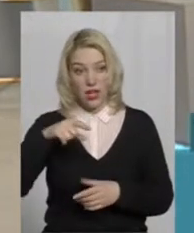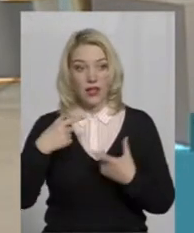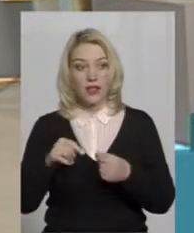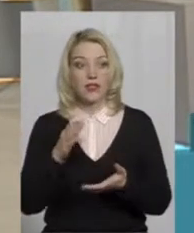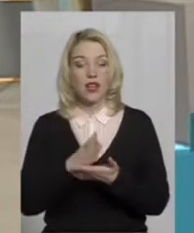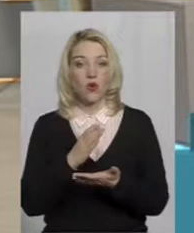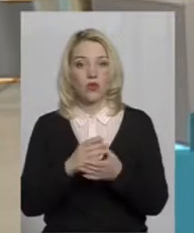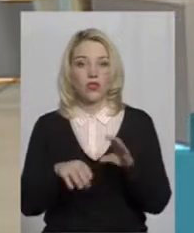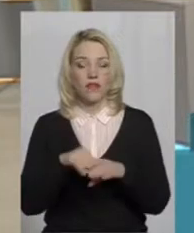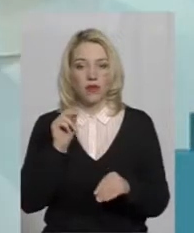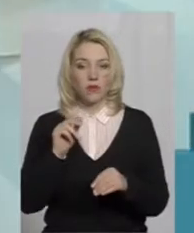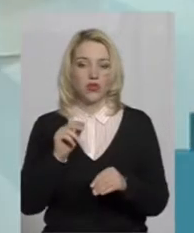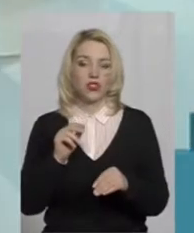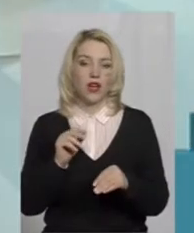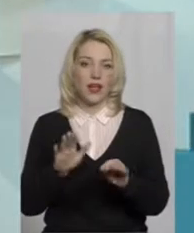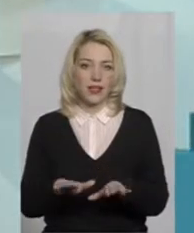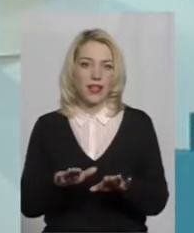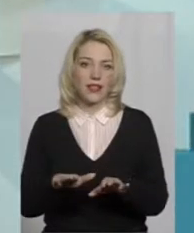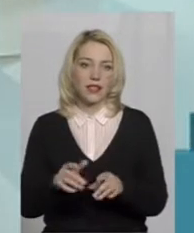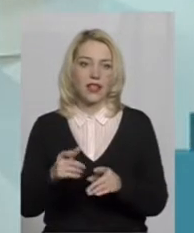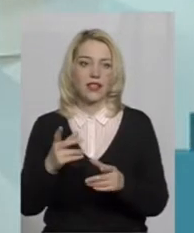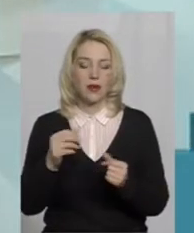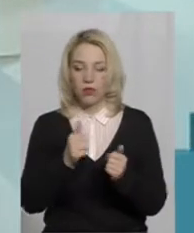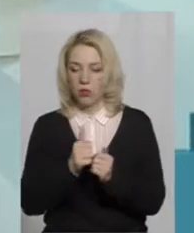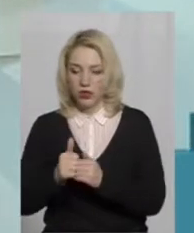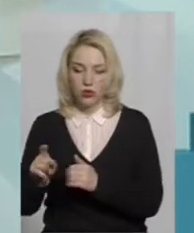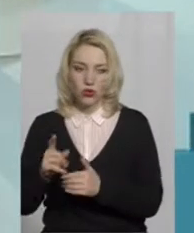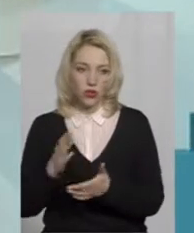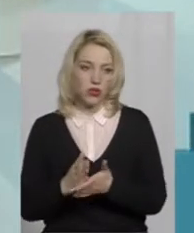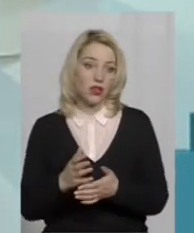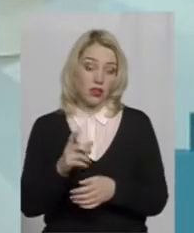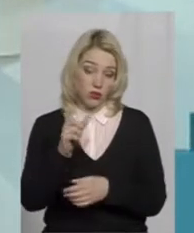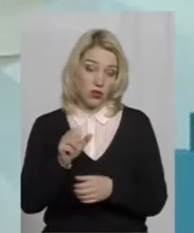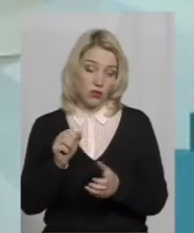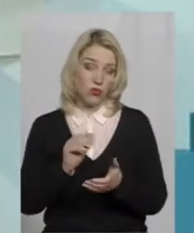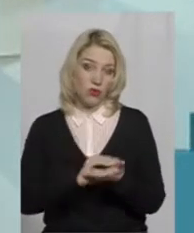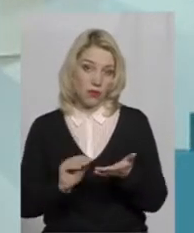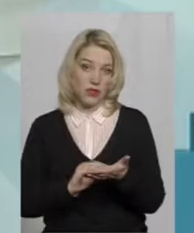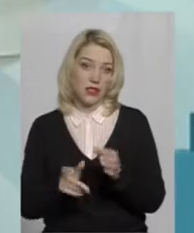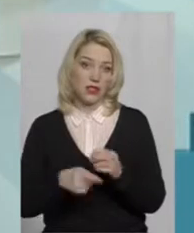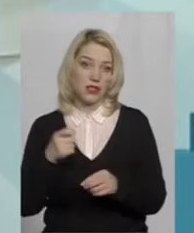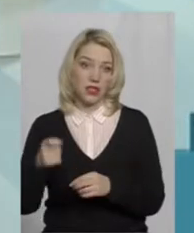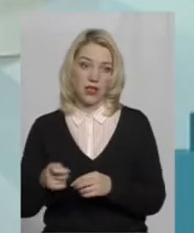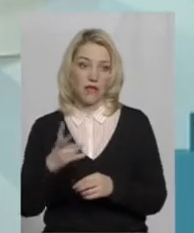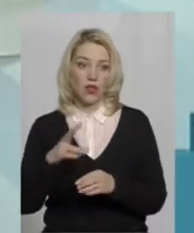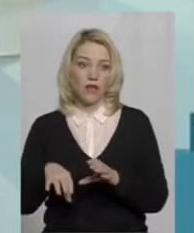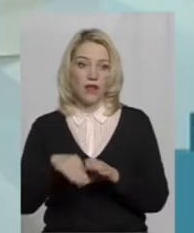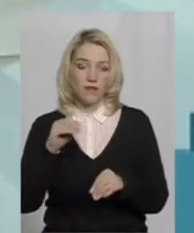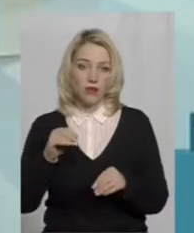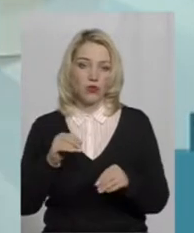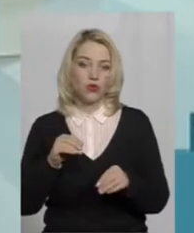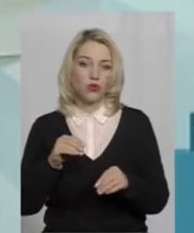знаходиться виборча дільниця і які дільниці поблизу є, вона може написати заяву і поміняти виборчу дільницю,